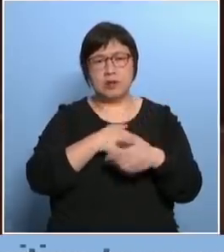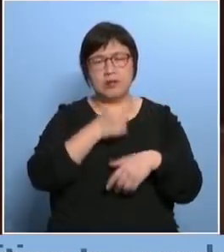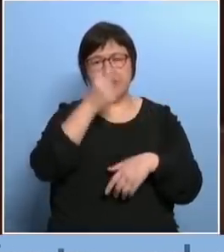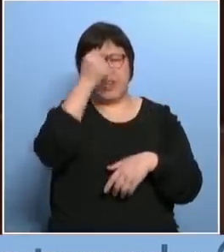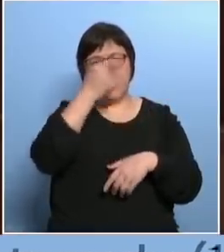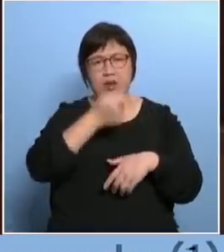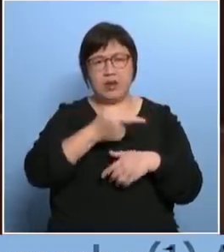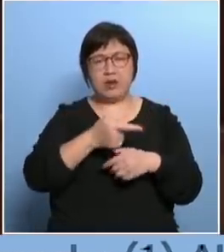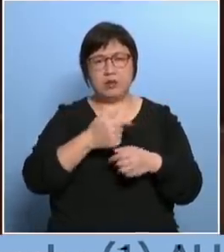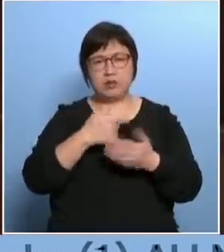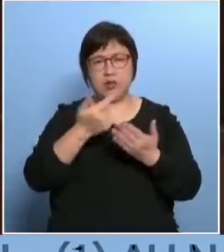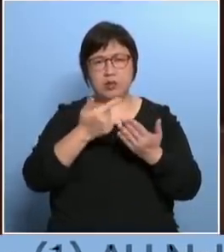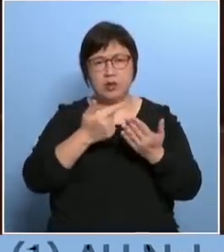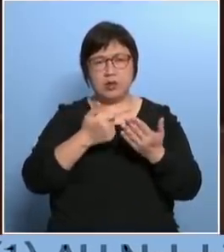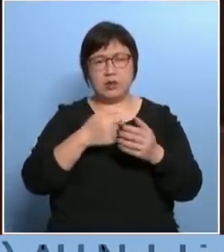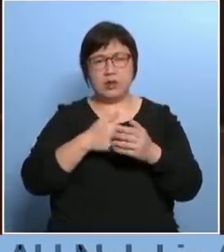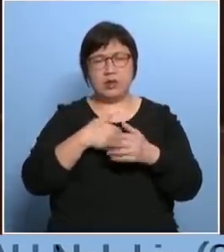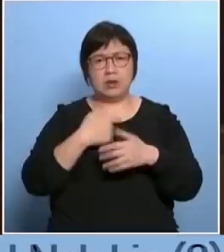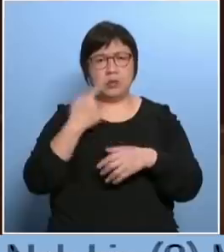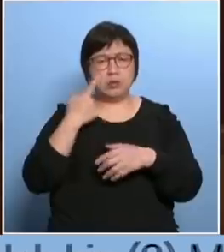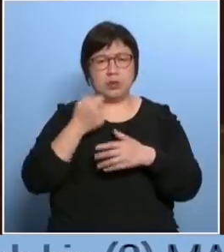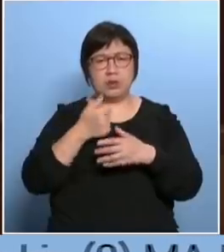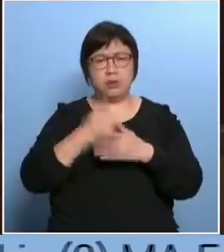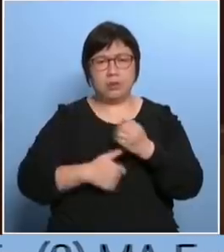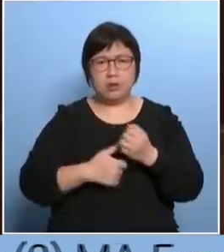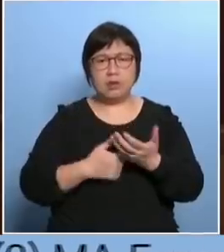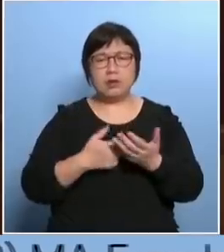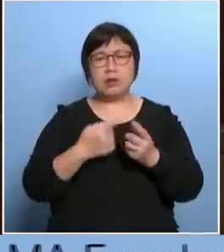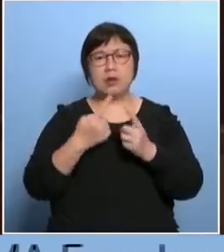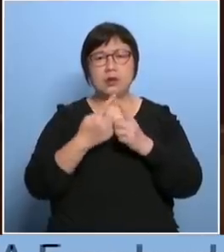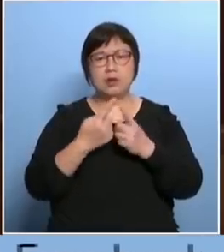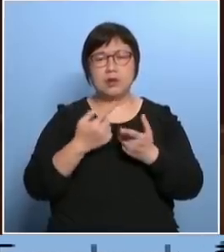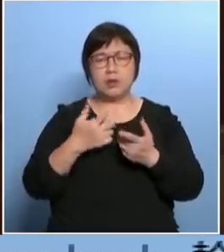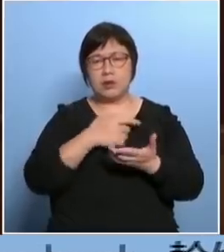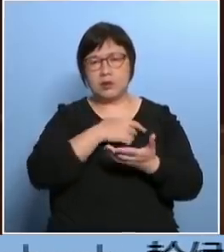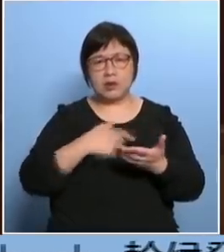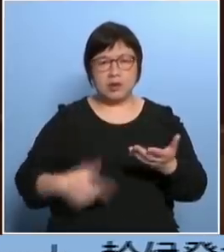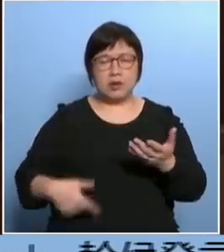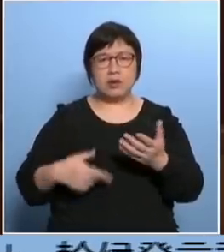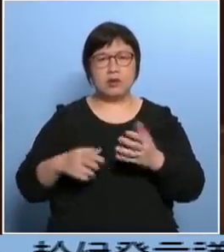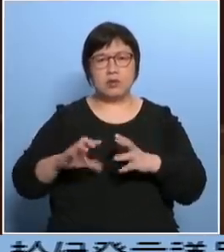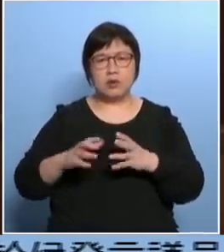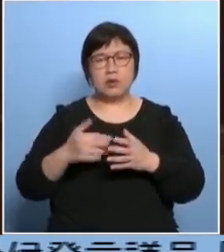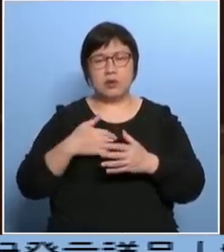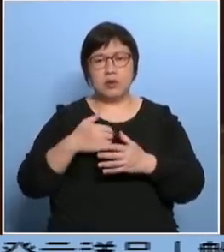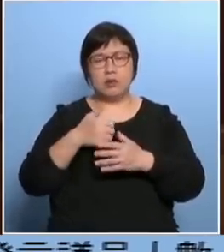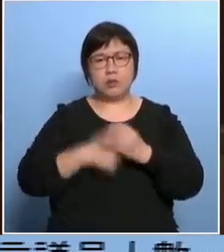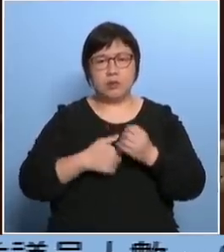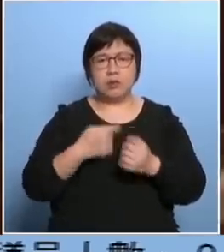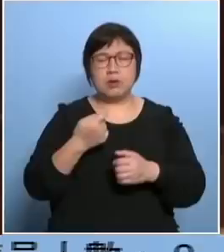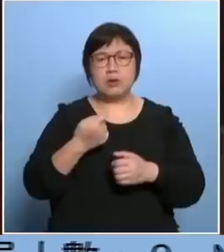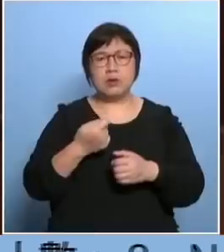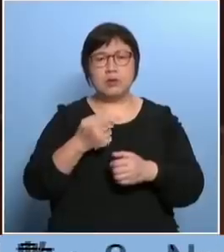烦越来越多的陷阱是让市民、候选人或者他的团队踩下去的因为